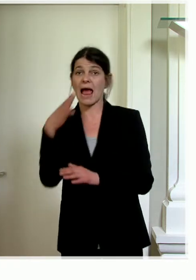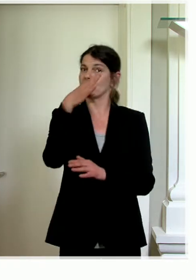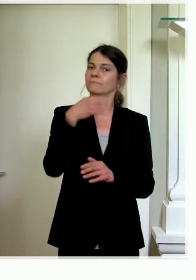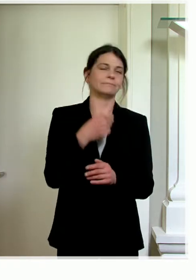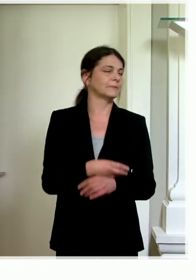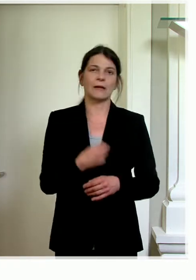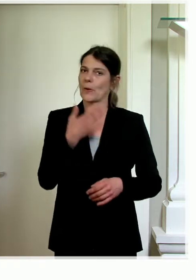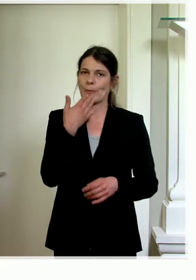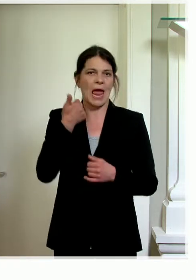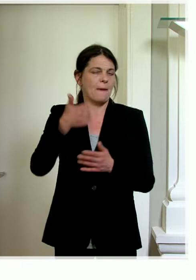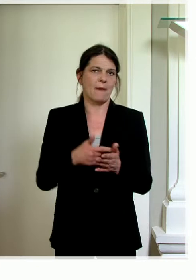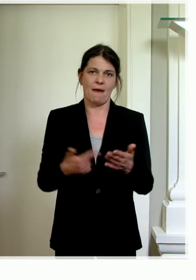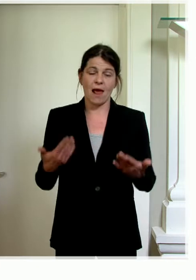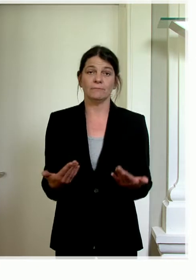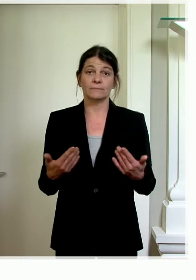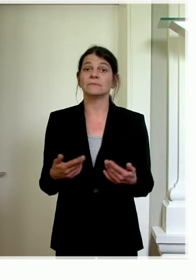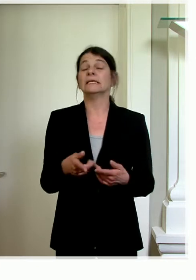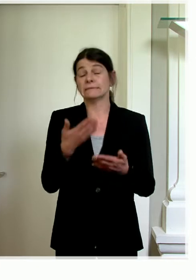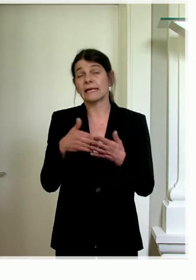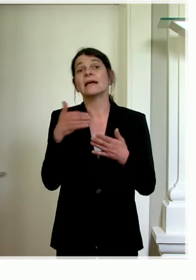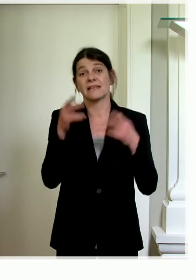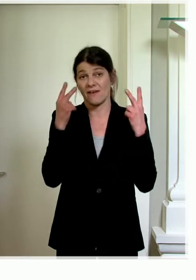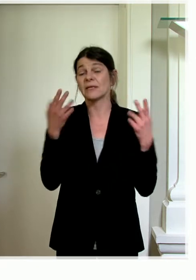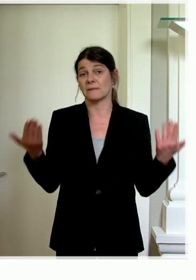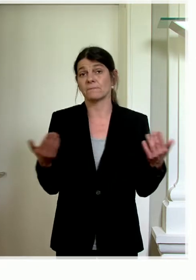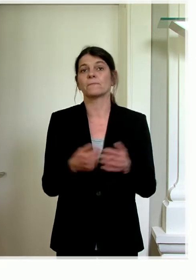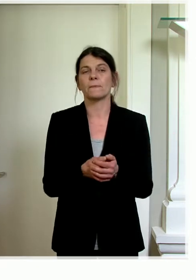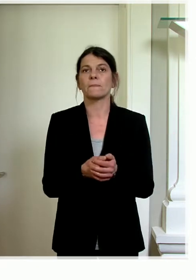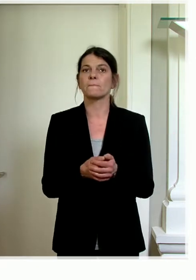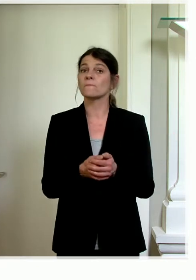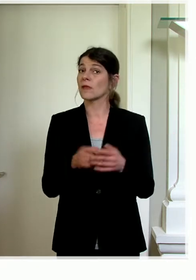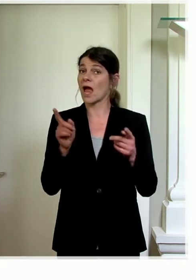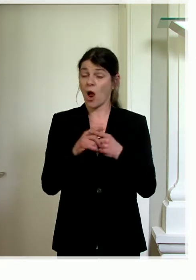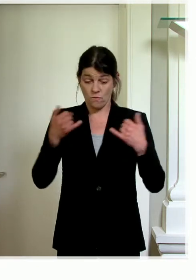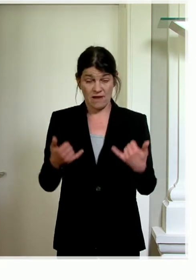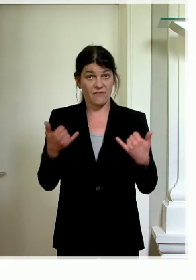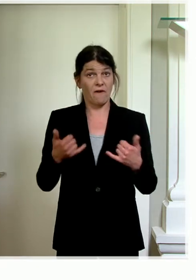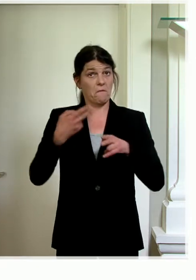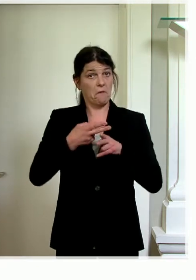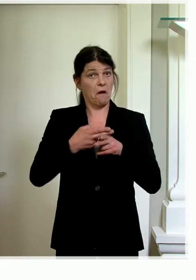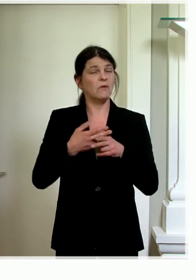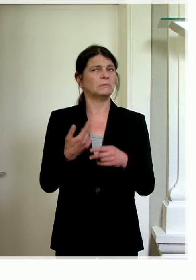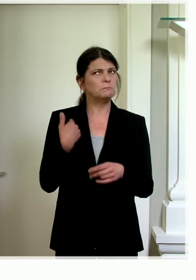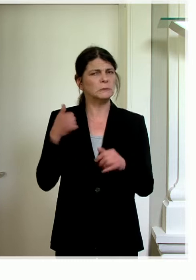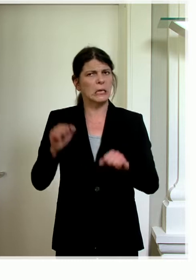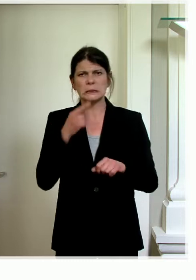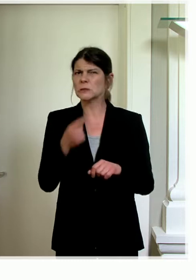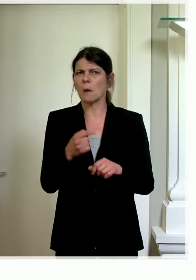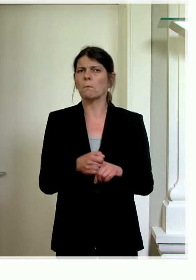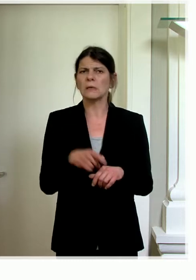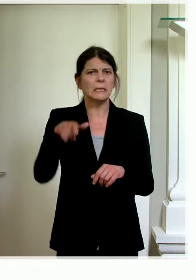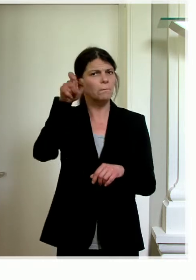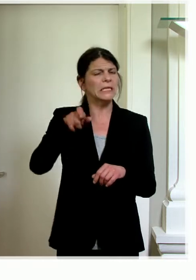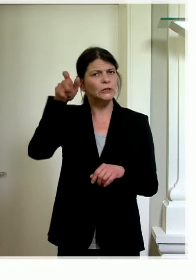umgekippt und das ist sehr wichtig. Auch bei den laufenden Erkrankungen, wir können heute davon ausgehen, dass die